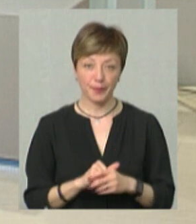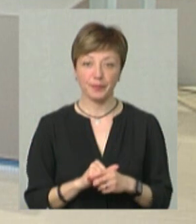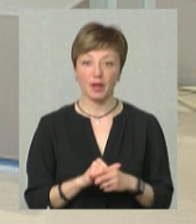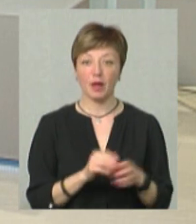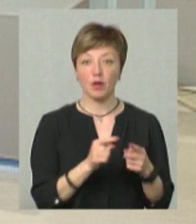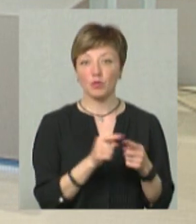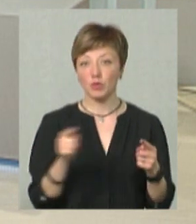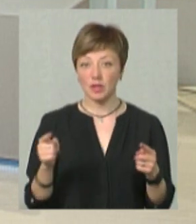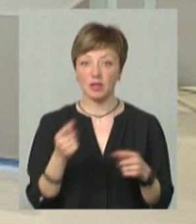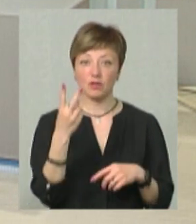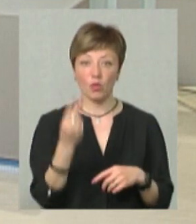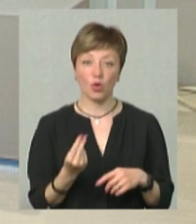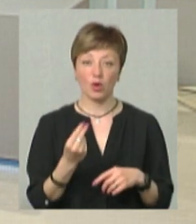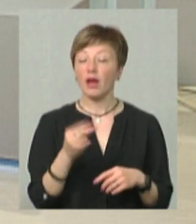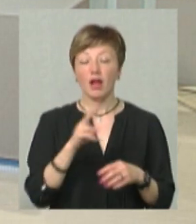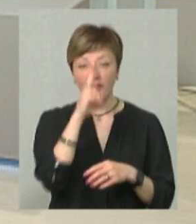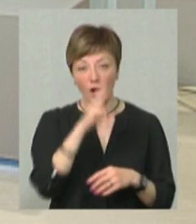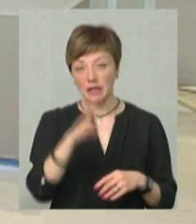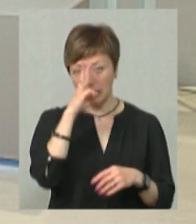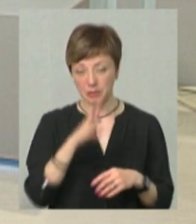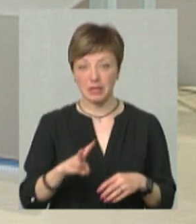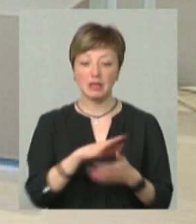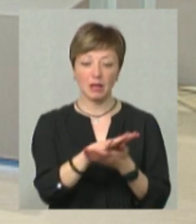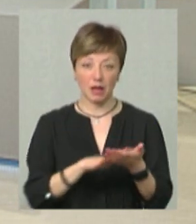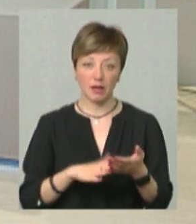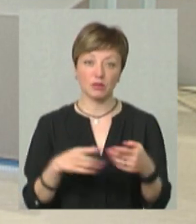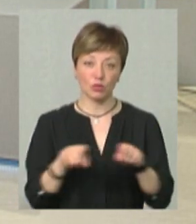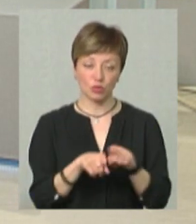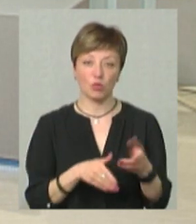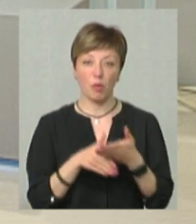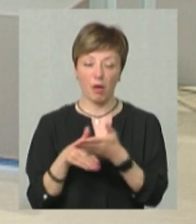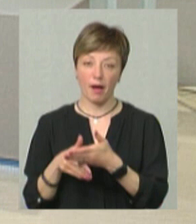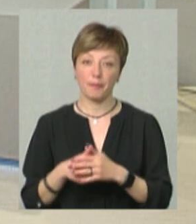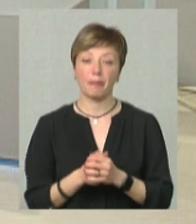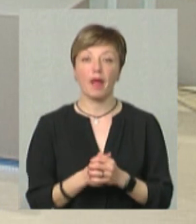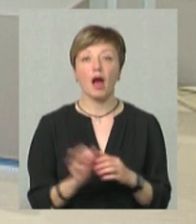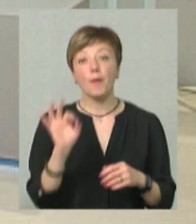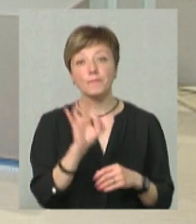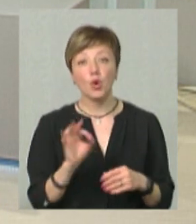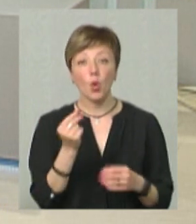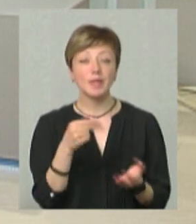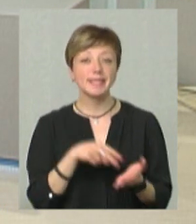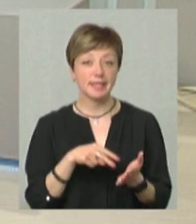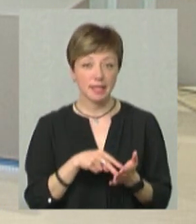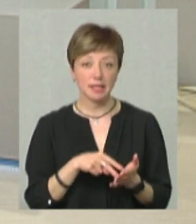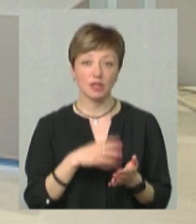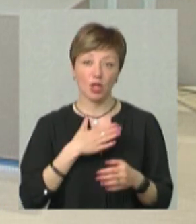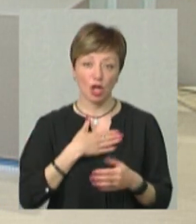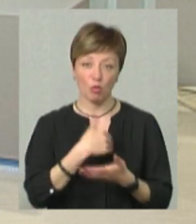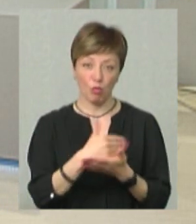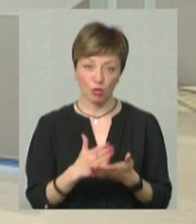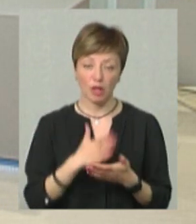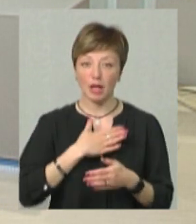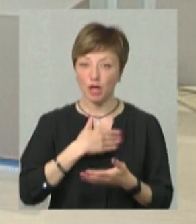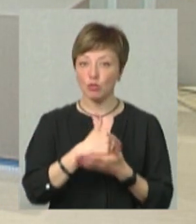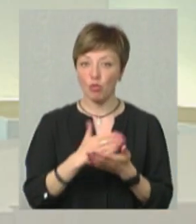протягом цих 2-3 місяців продовжуємо і допомагаємо. Стосовно цін за наші послуги.